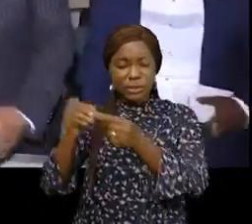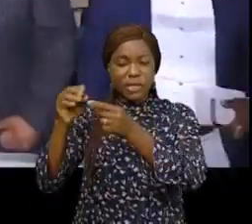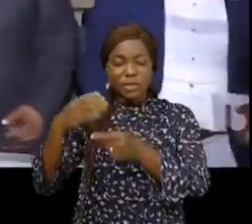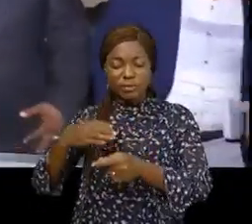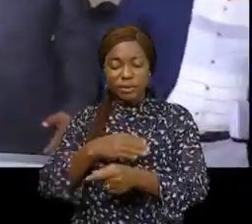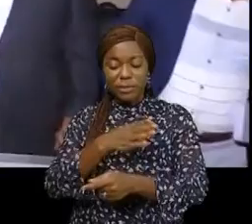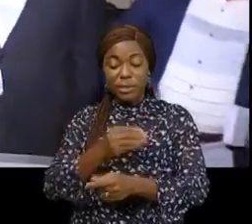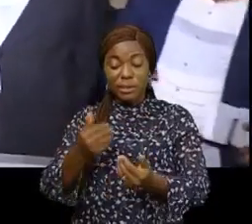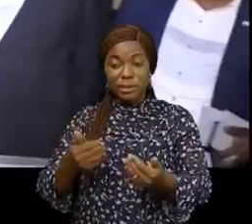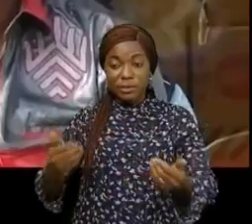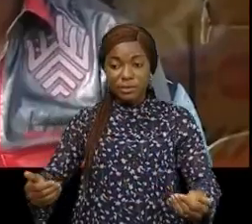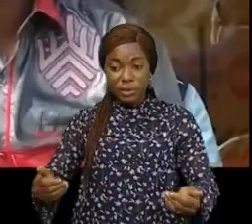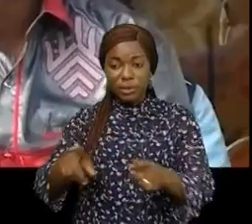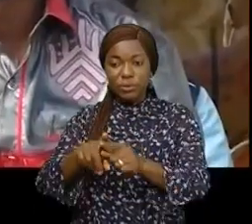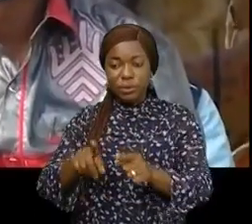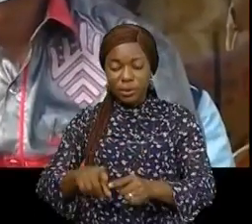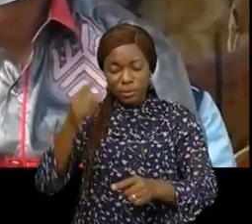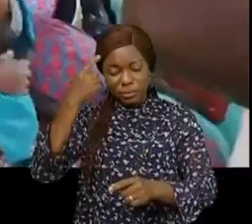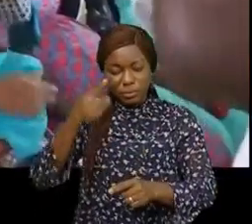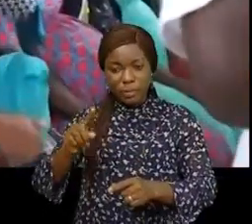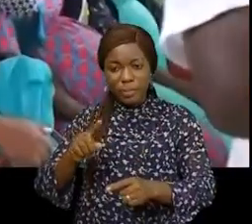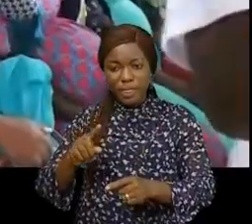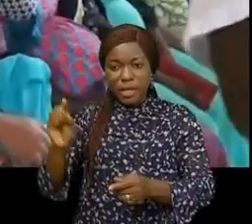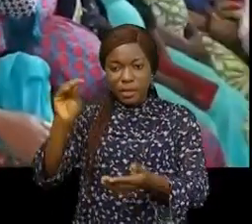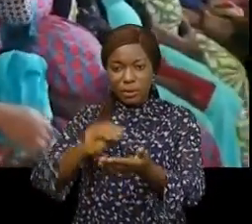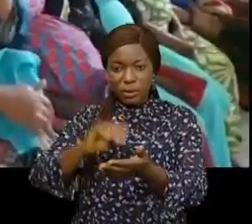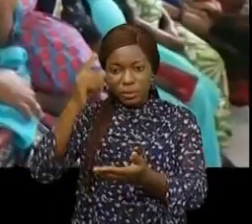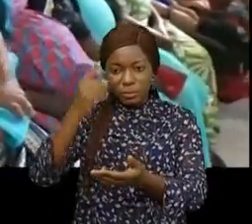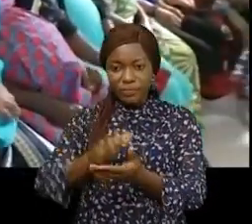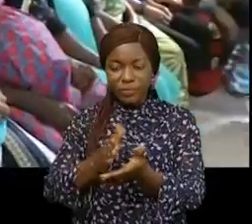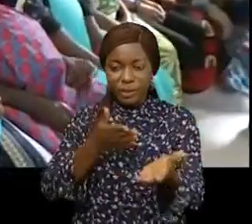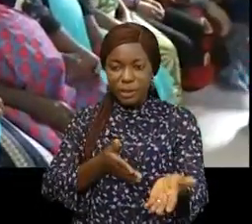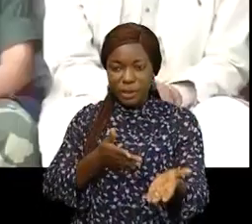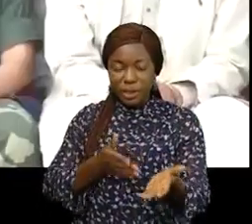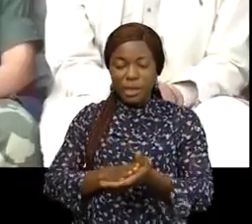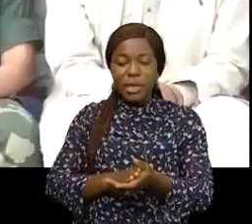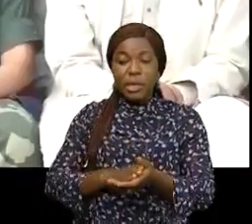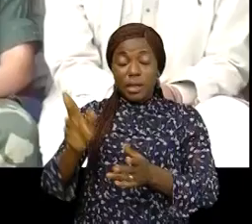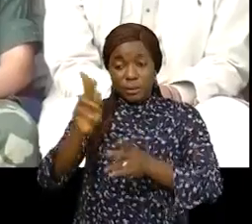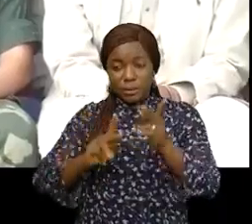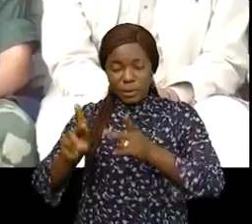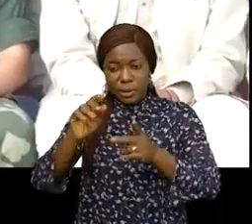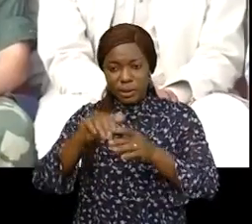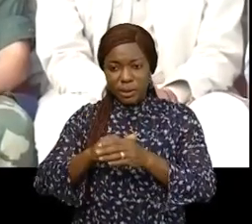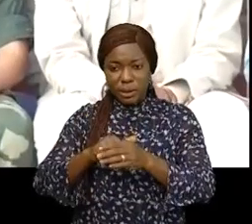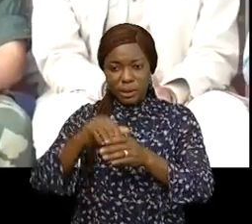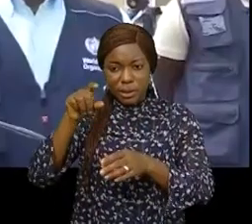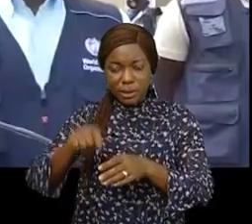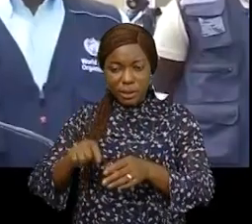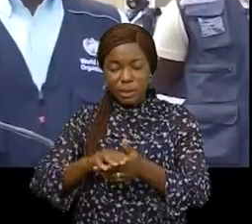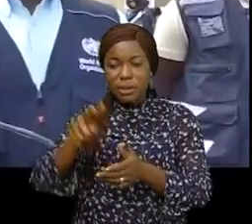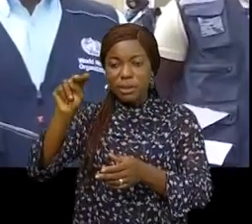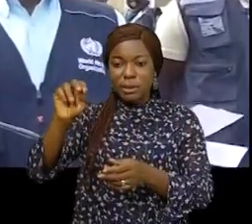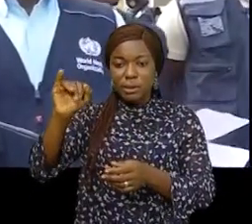prioritairement affectés aux sinistrés des Turunga, Kibati et Munigi, localité du territoire de Niragongo,